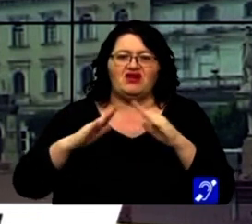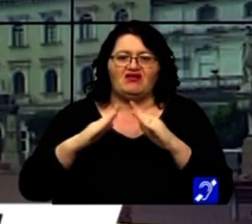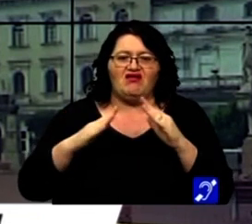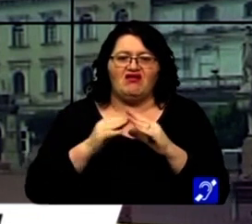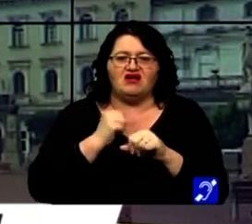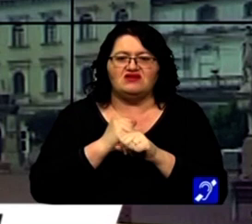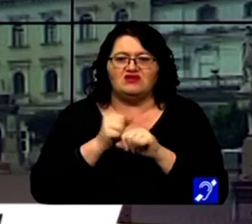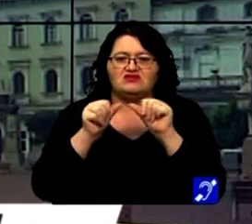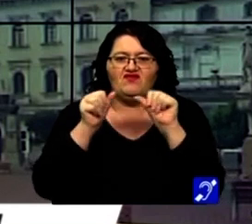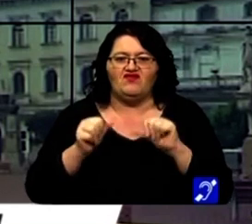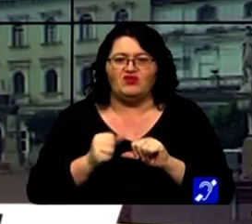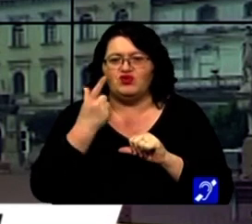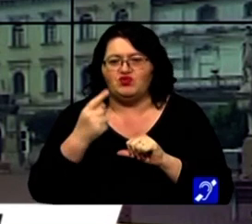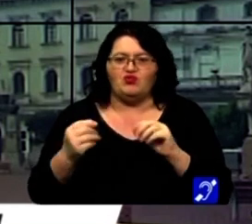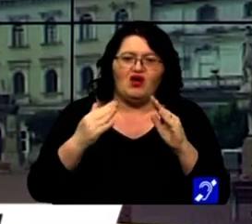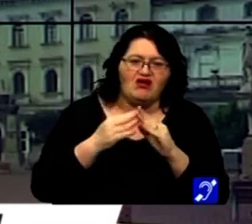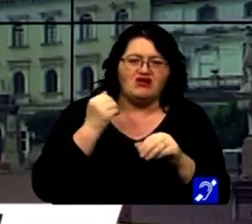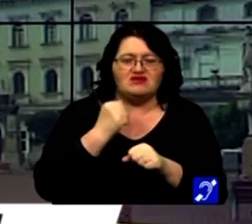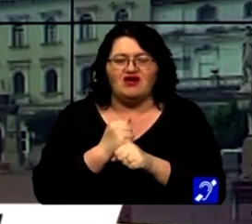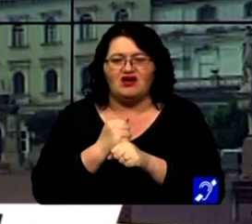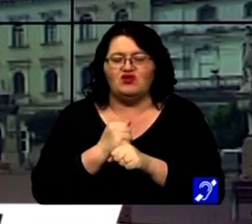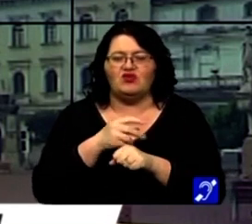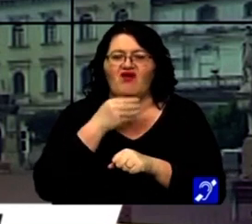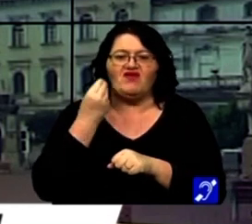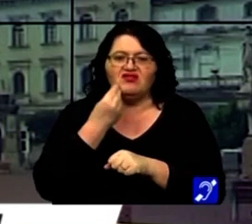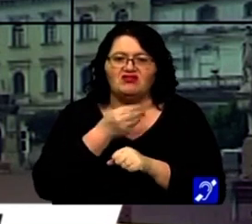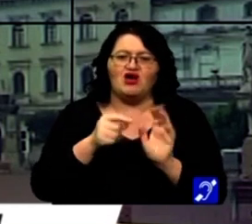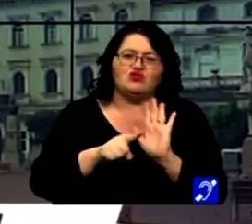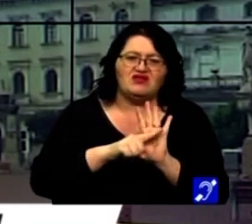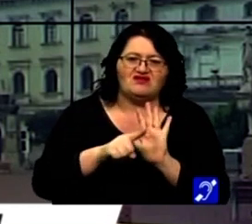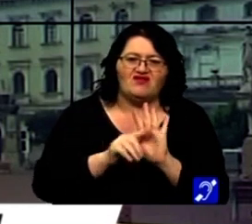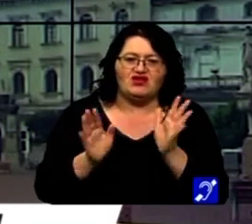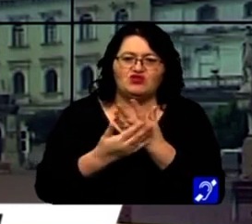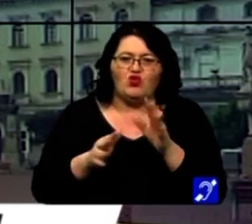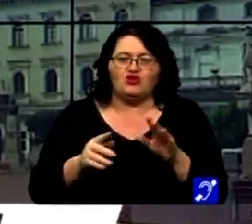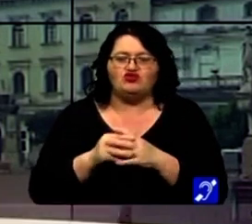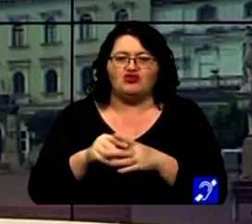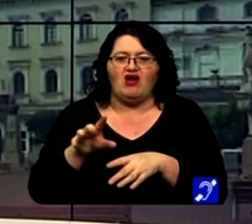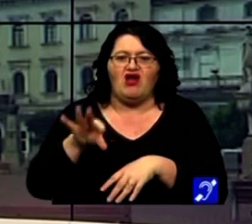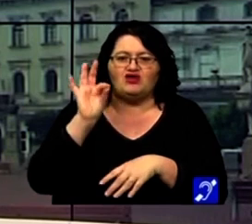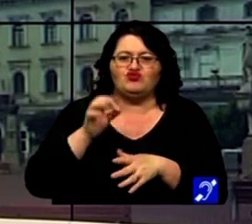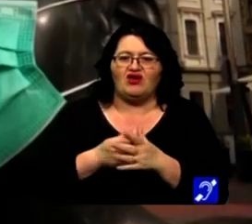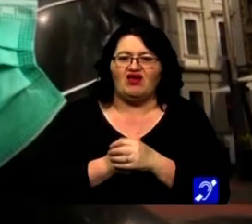acasă, ori în format hibrid. Ei bine, există avantaje și dezavantaje pentru oricare dintre variante.